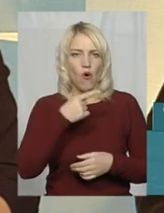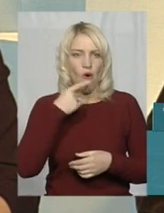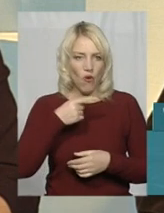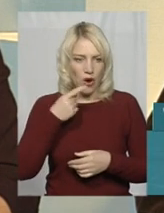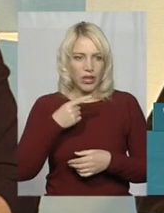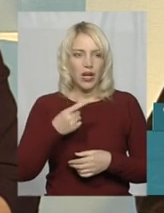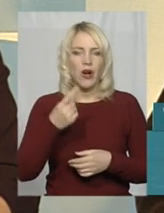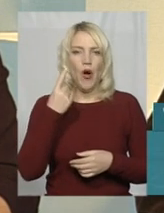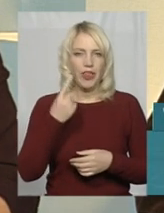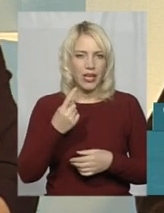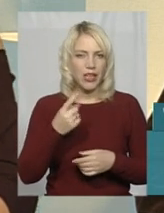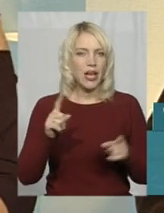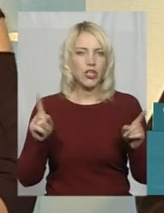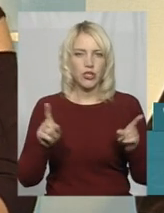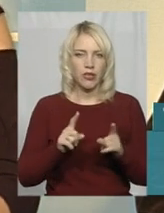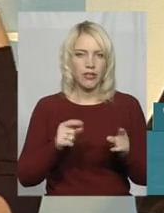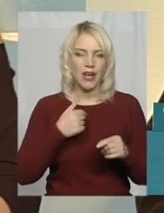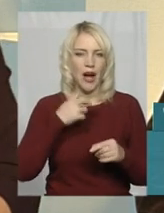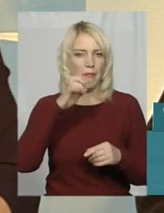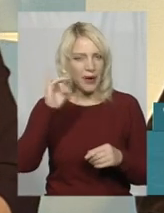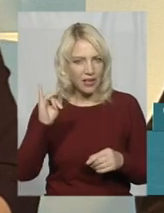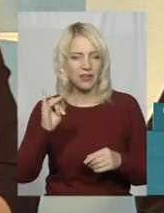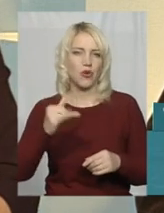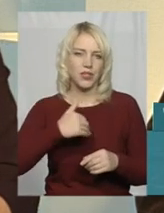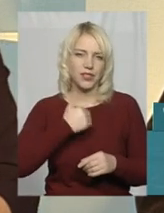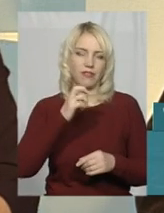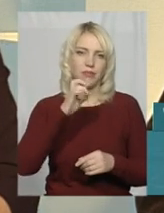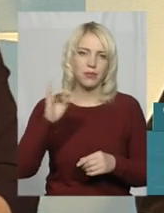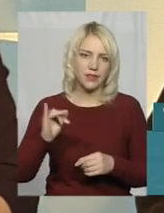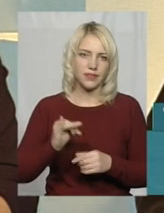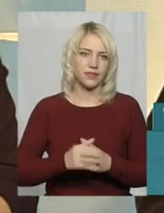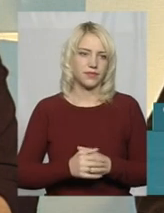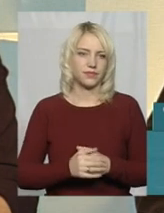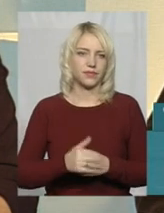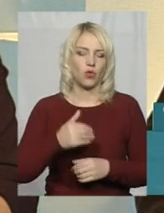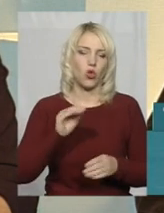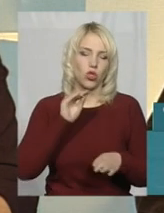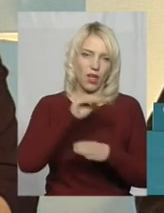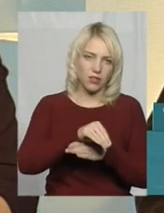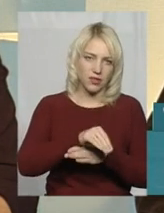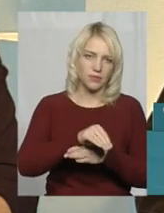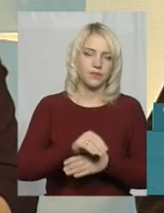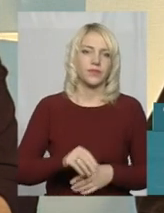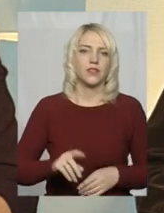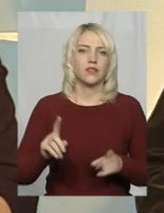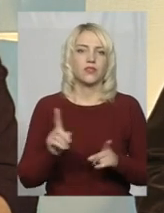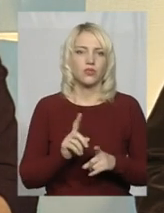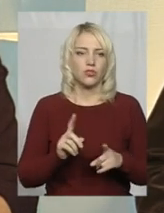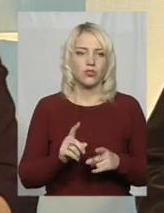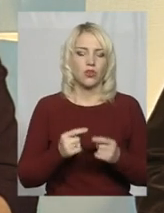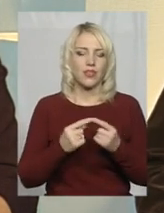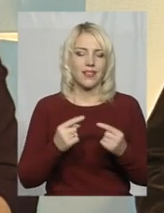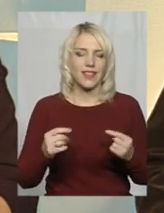Єдине, я би хотів до того додати, що тенденцій у